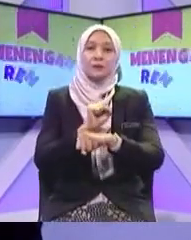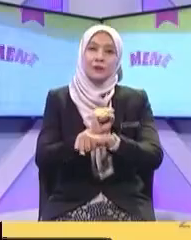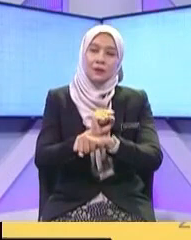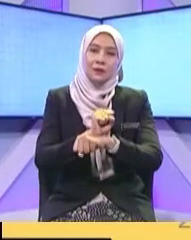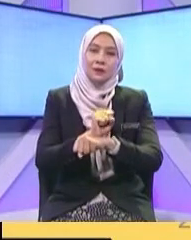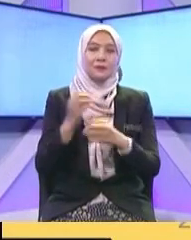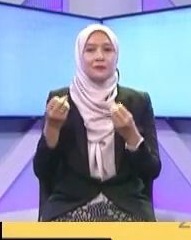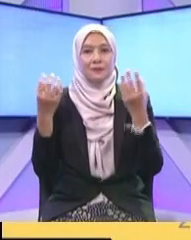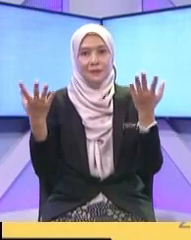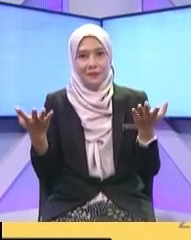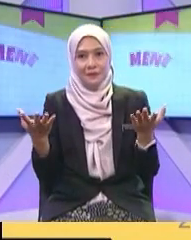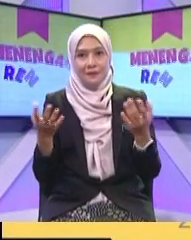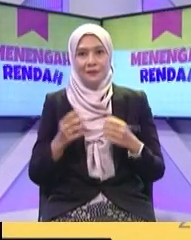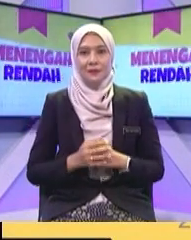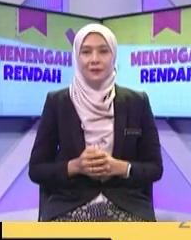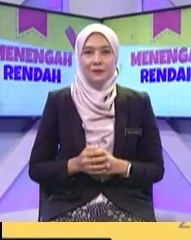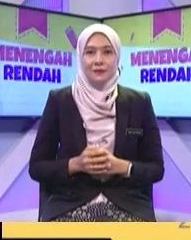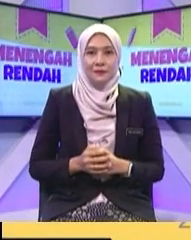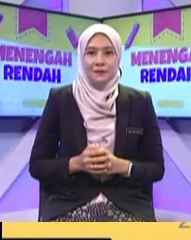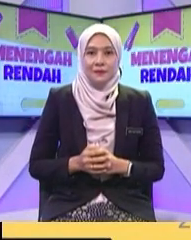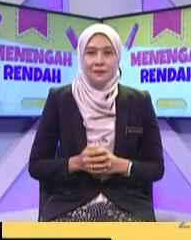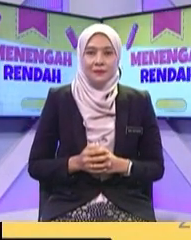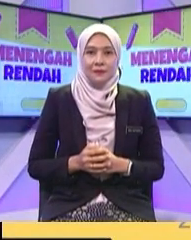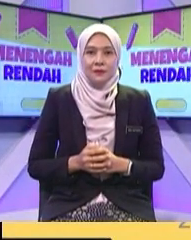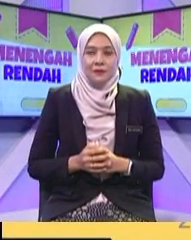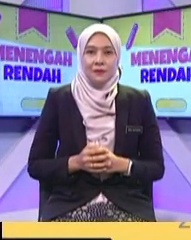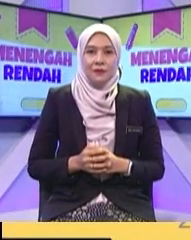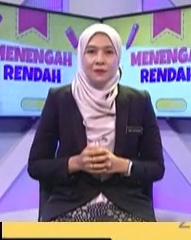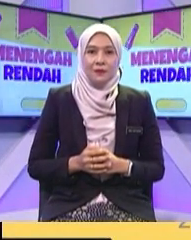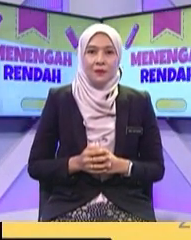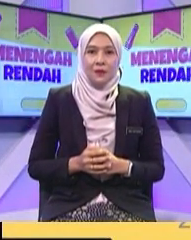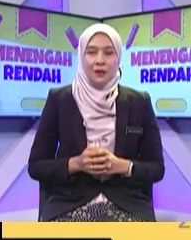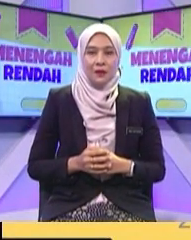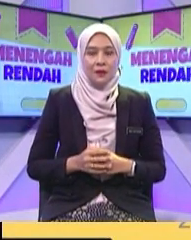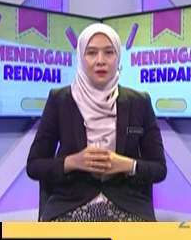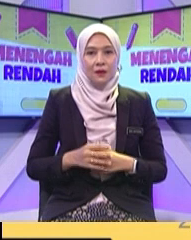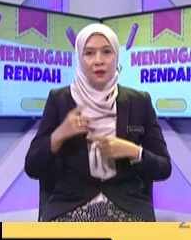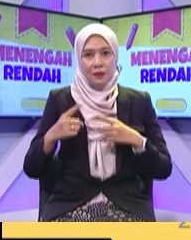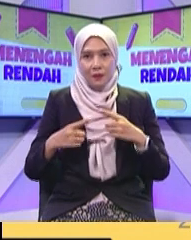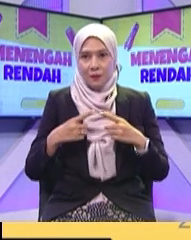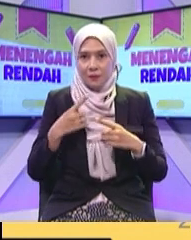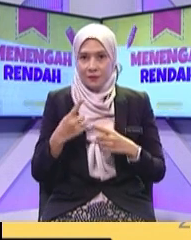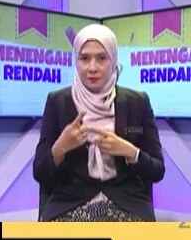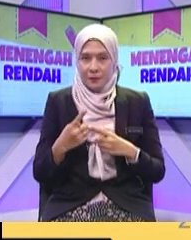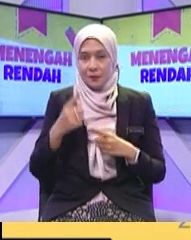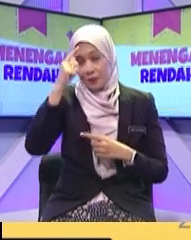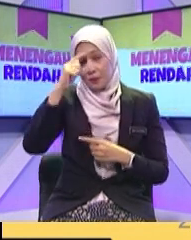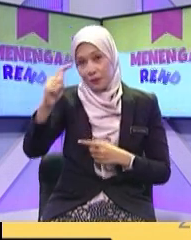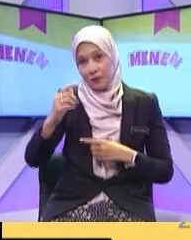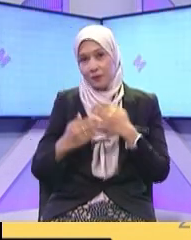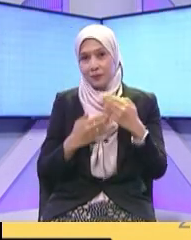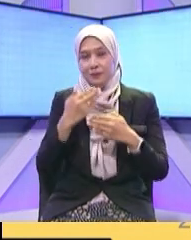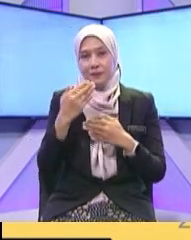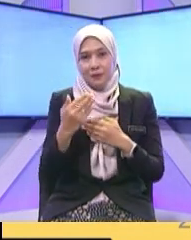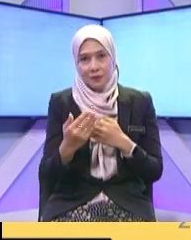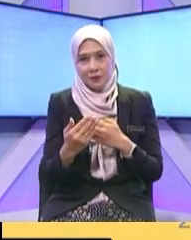Okey Apakah peluang pekerjaan ni Perkembangan pasar Dalam pelbagai sektor Memujudkan banyak peluang pekerjaan Sebagai contoh Ya Okey Hus